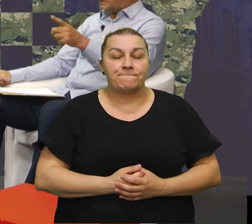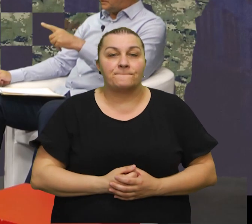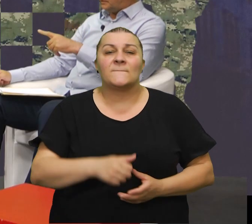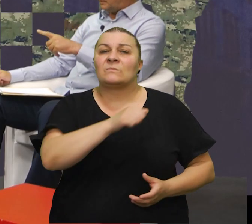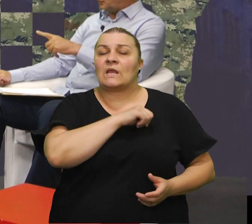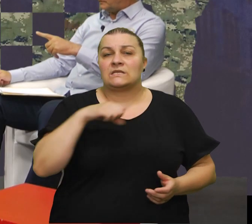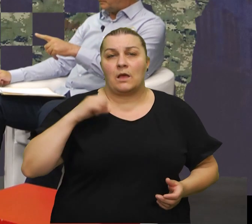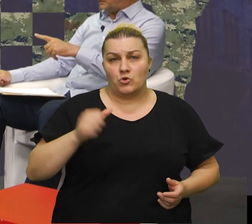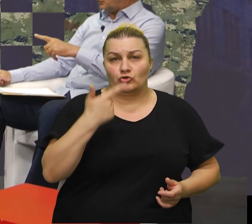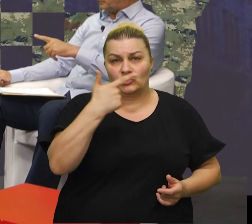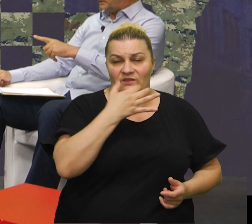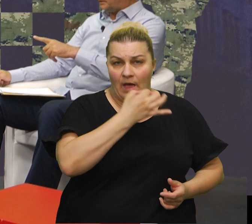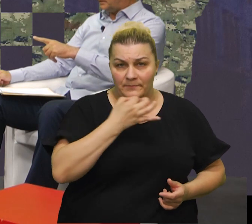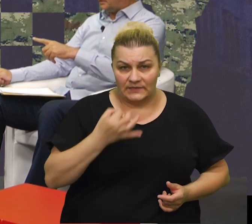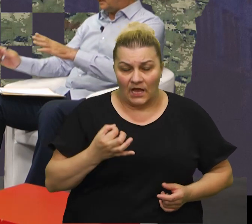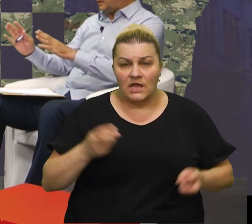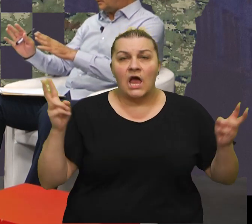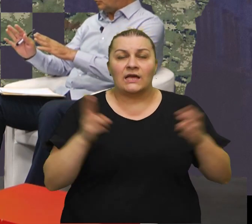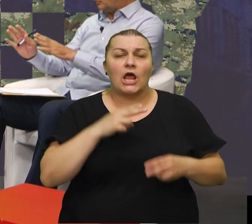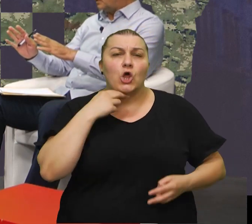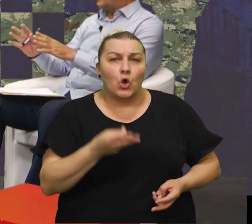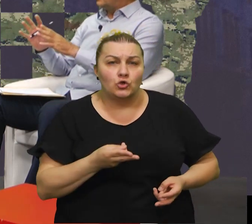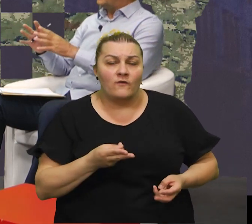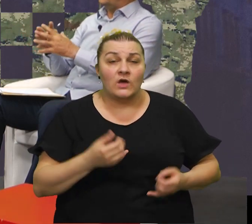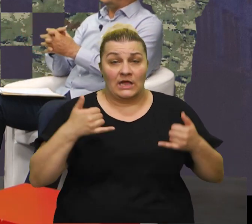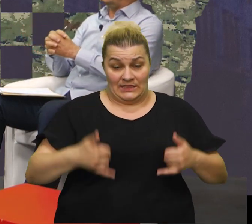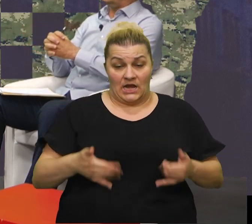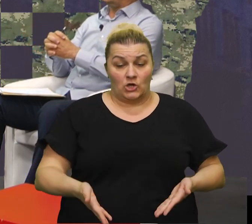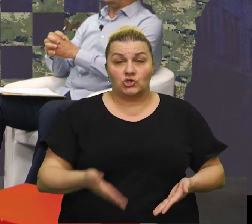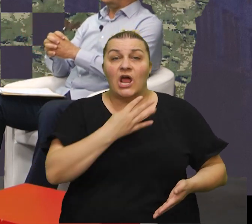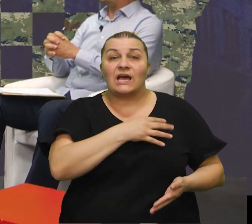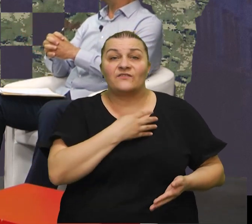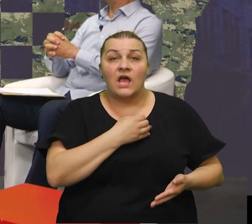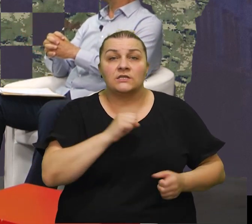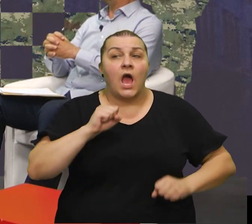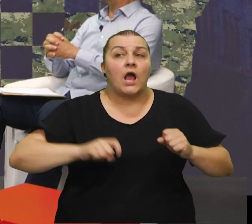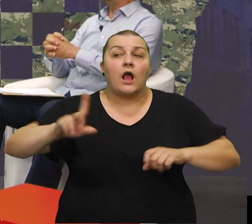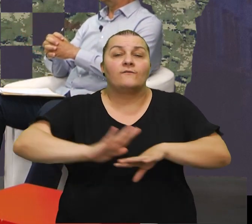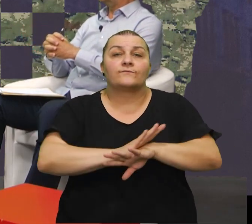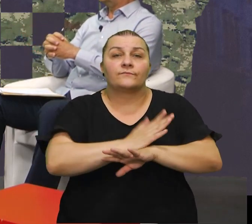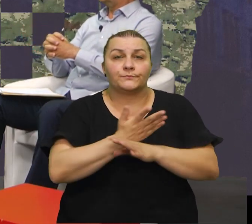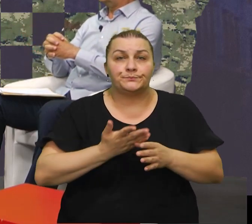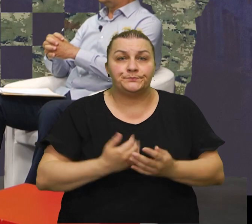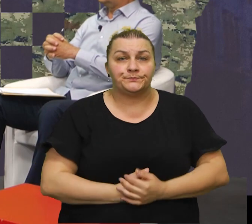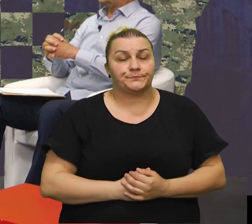Ivica samo ću vas dva pitanja još upitati kratak odgovor današnja Hrvatska kako je vi doživljavate?